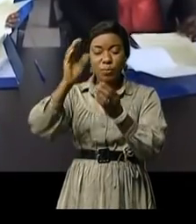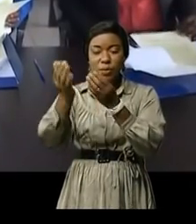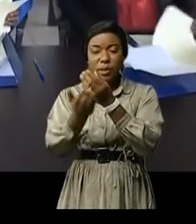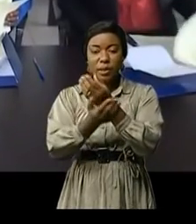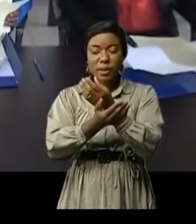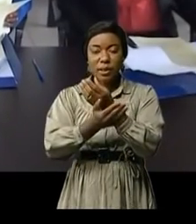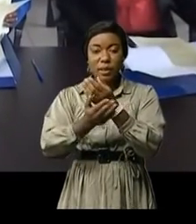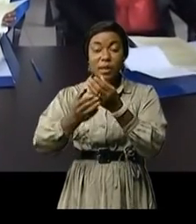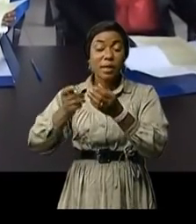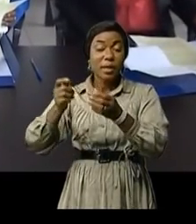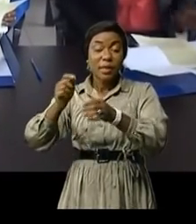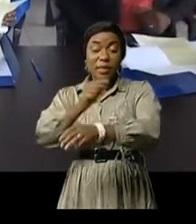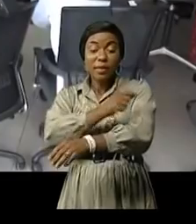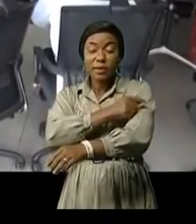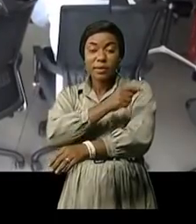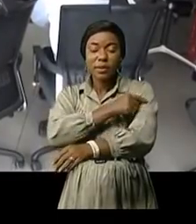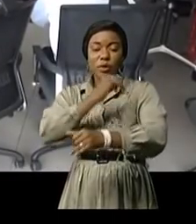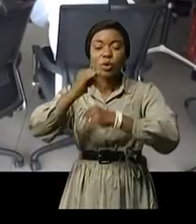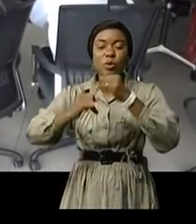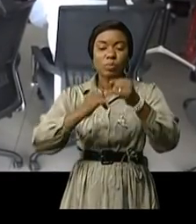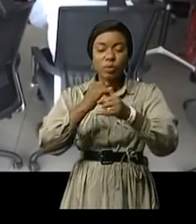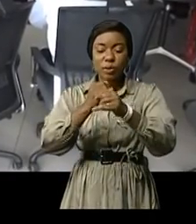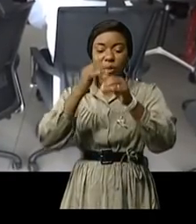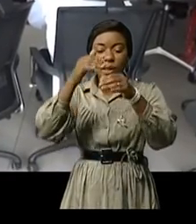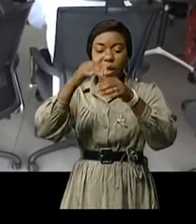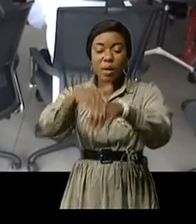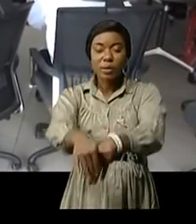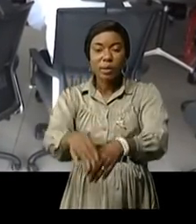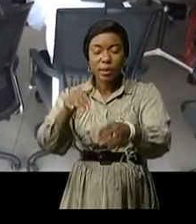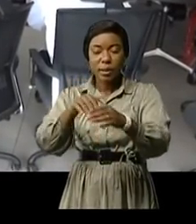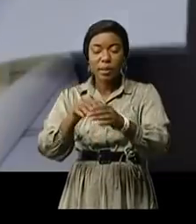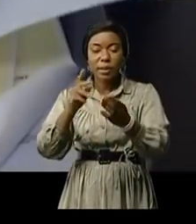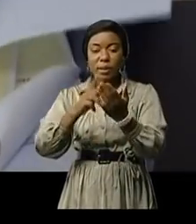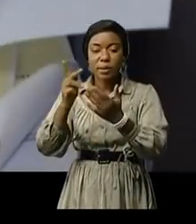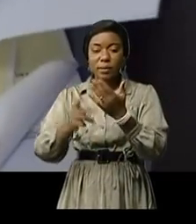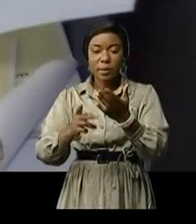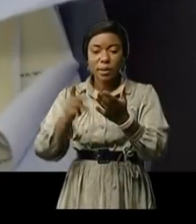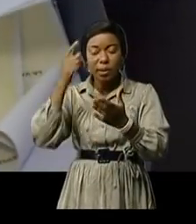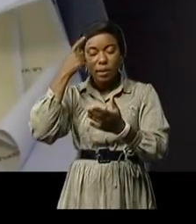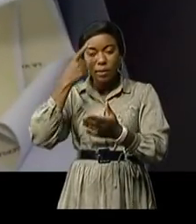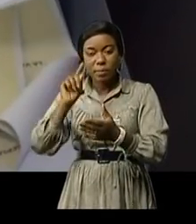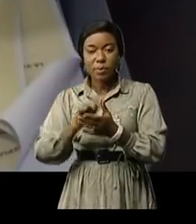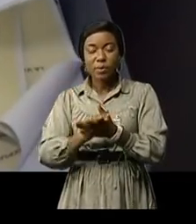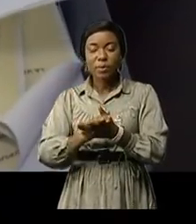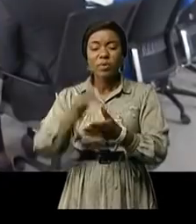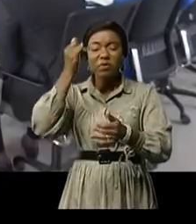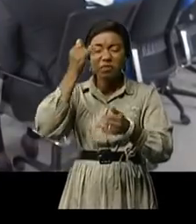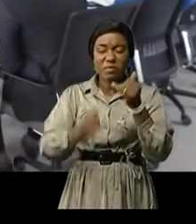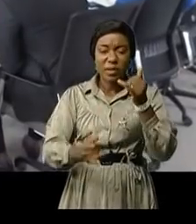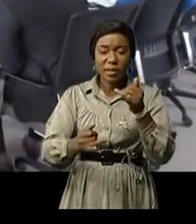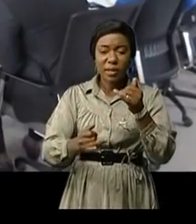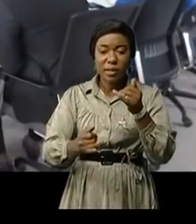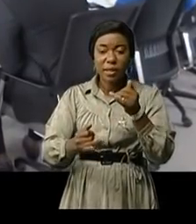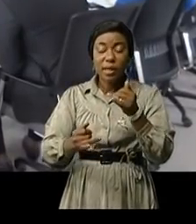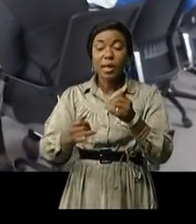Pourtant, elle avait adhéré en septembre 2017 au plan de transition dans le cadre de l'initiative de l'éradication de la polio en